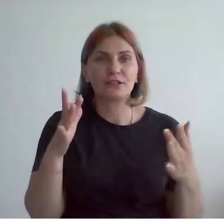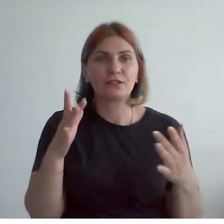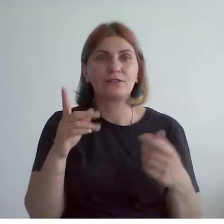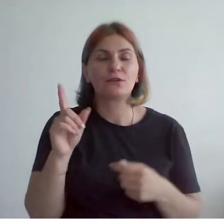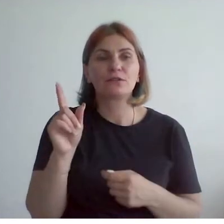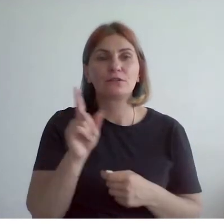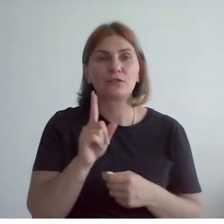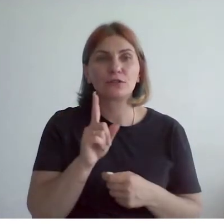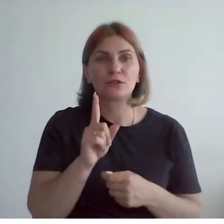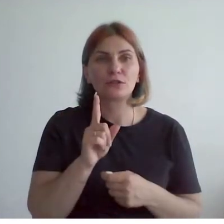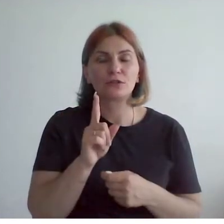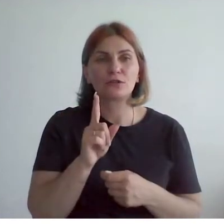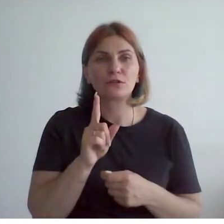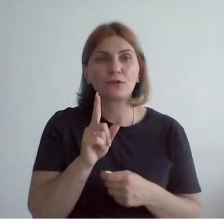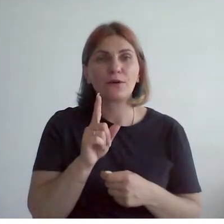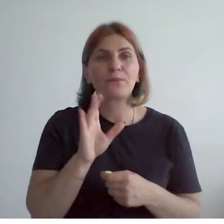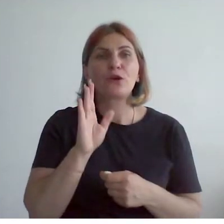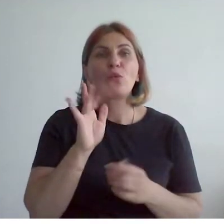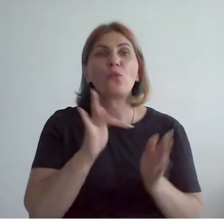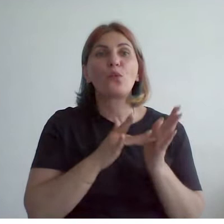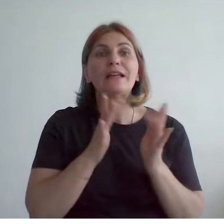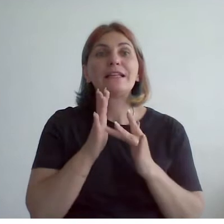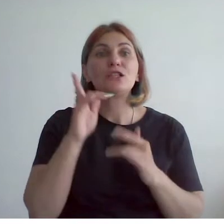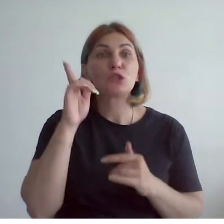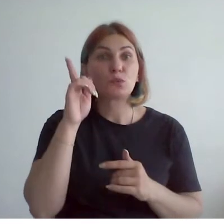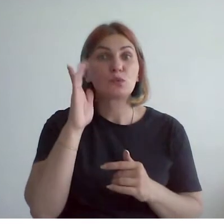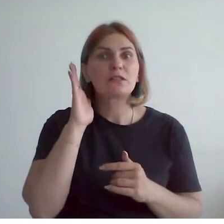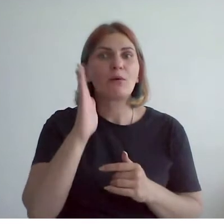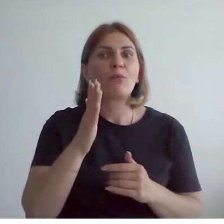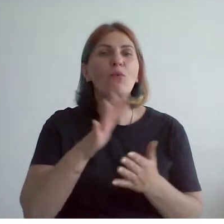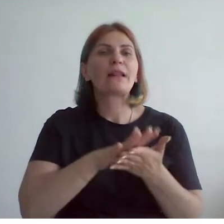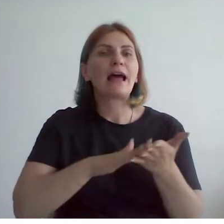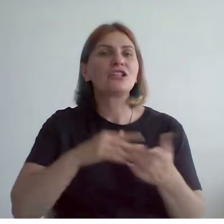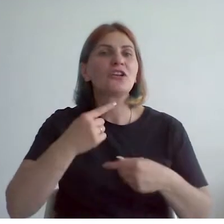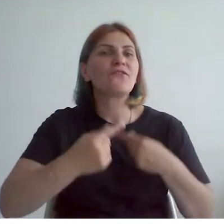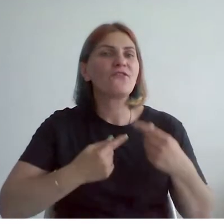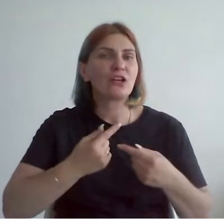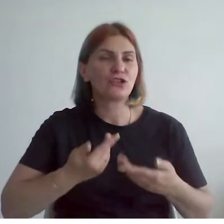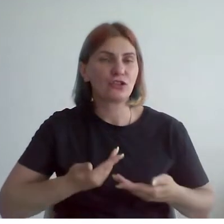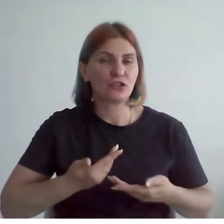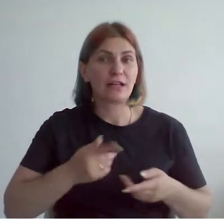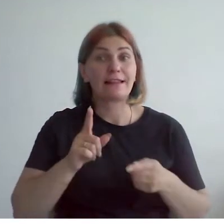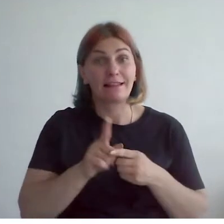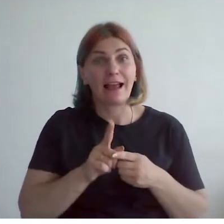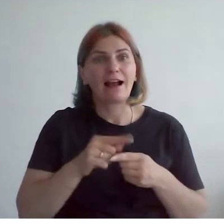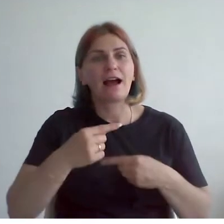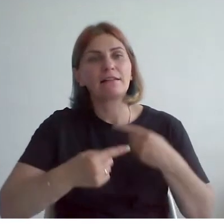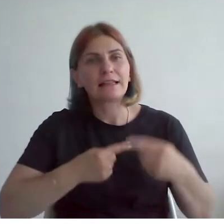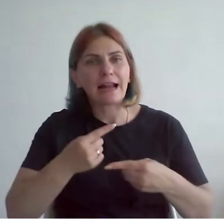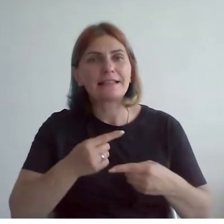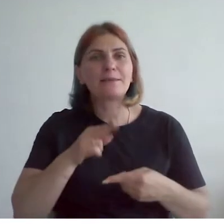что у Иисуса будет в дальнейшем вечная жизнь. Вот такая традиция, такая примета, такой символ